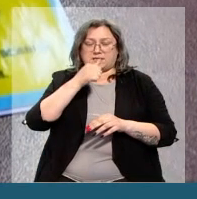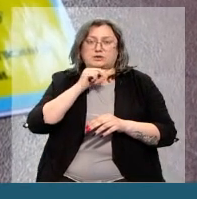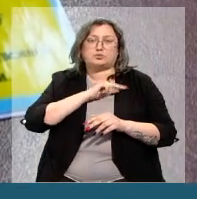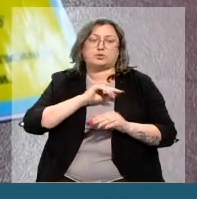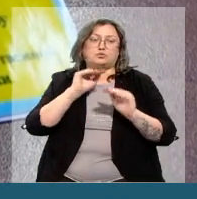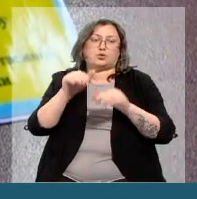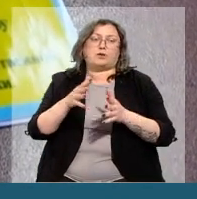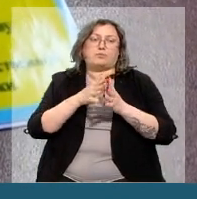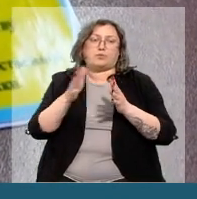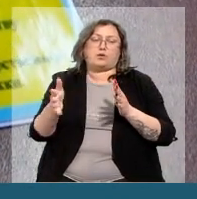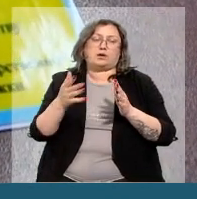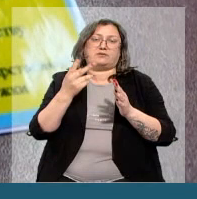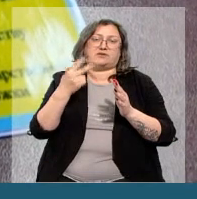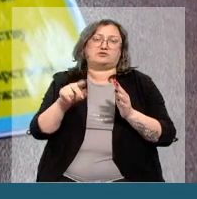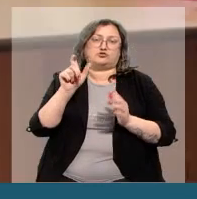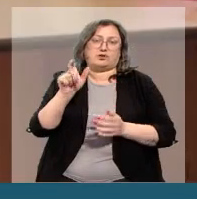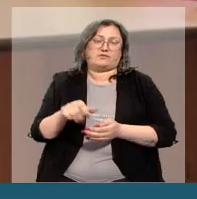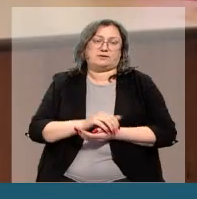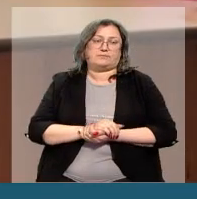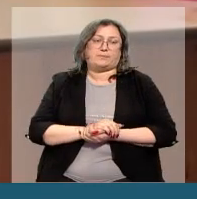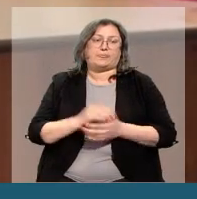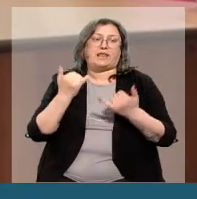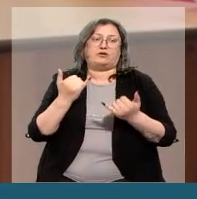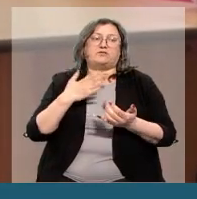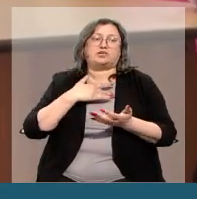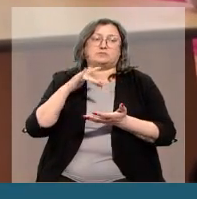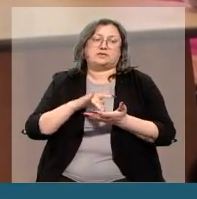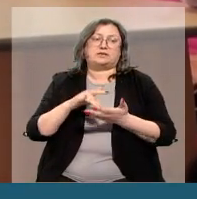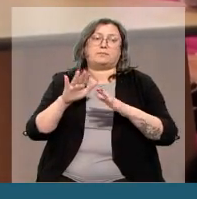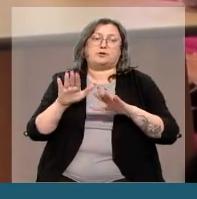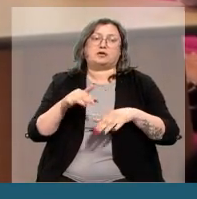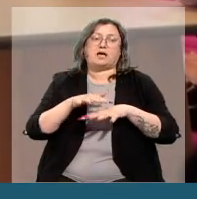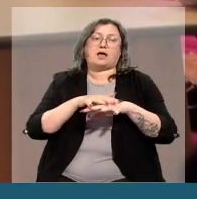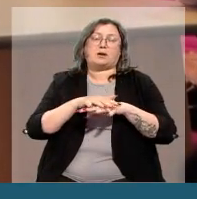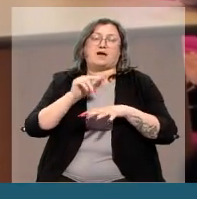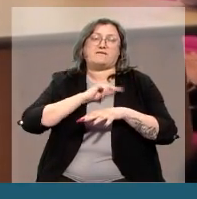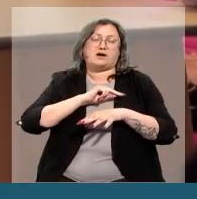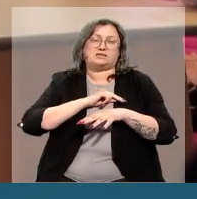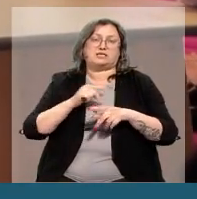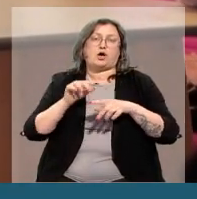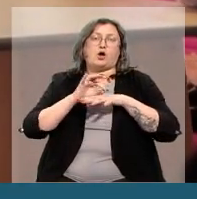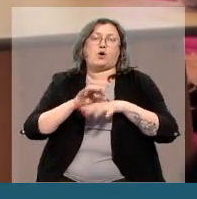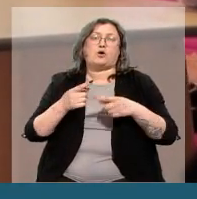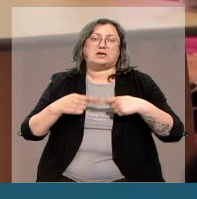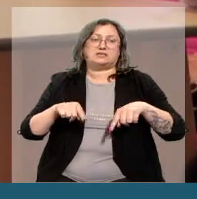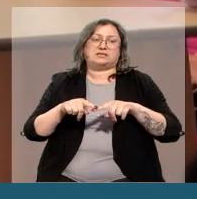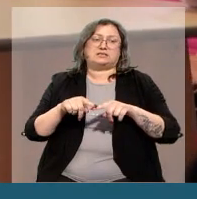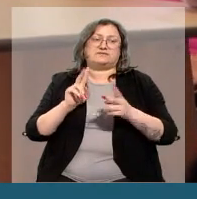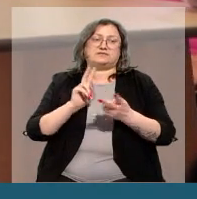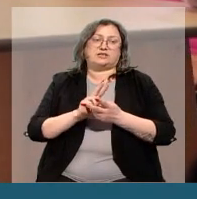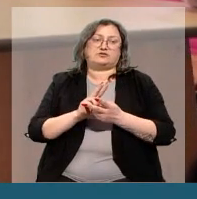трудоустроили более 20 человек. Сегодня в нашем центре прошла ярмарка вакансий. Организаторы этой